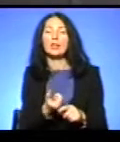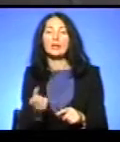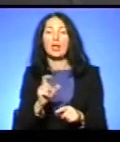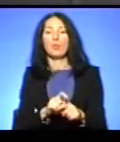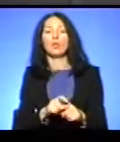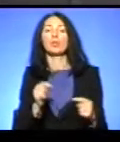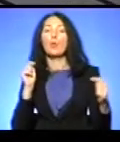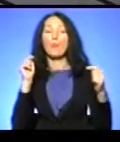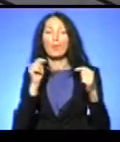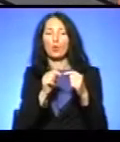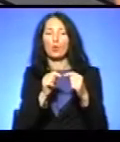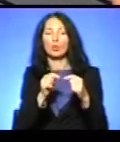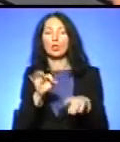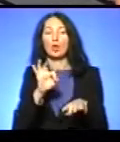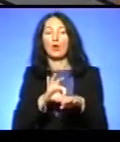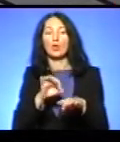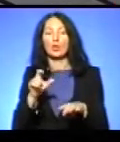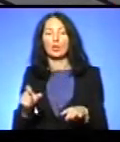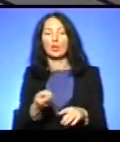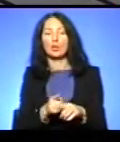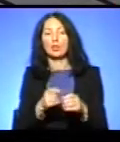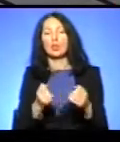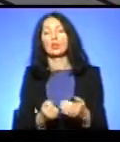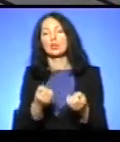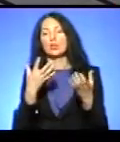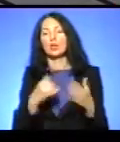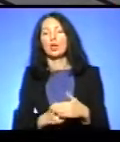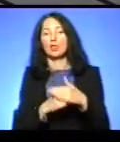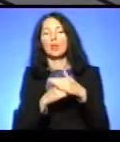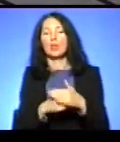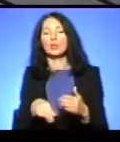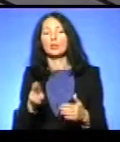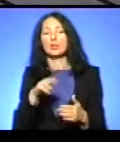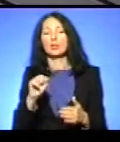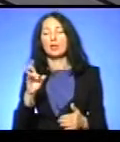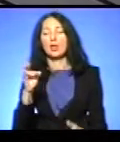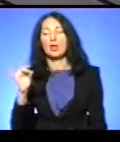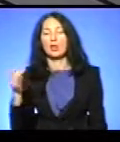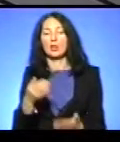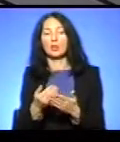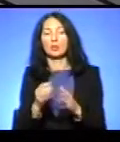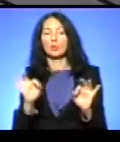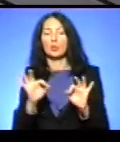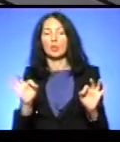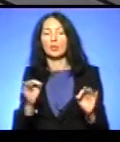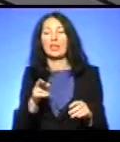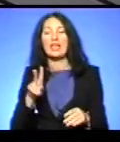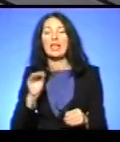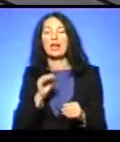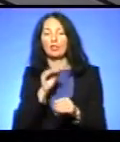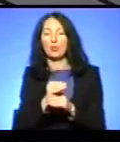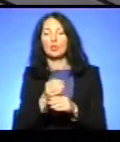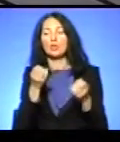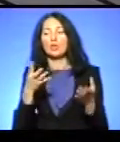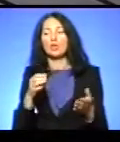Тобто, це лише звичайна база даних? Це звичайна база даних. Але, власне, як вона наповнюється? Тому що, якщо звичайна